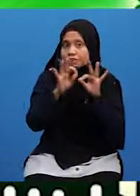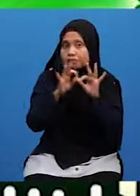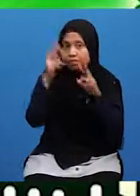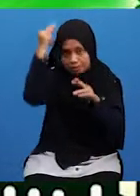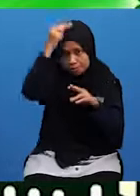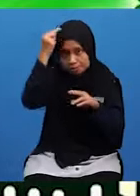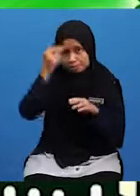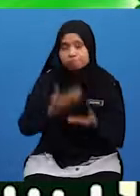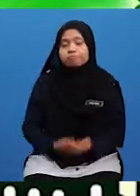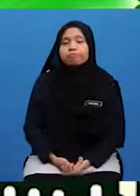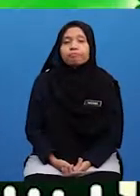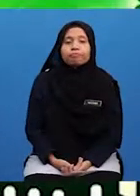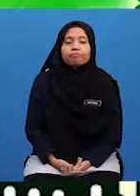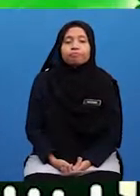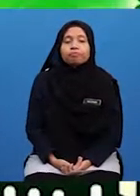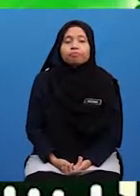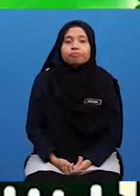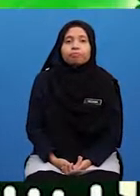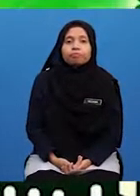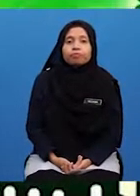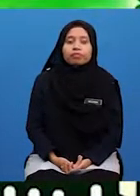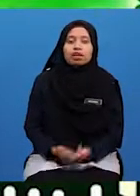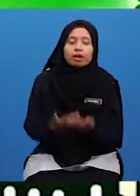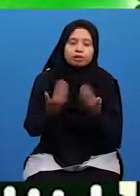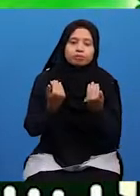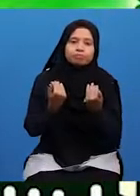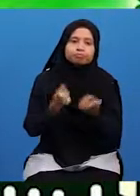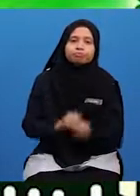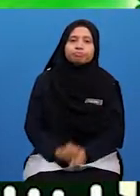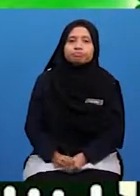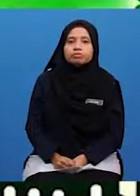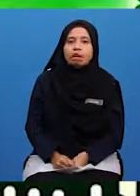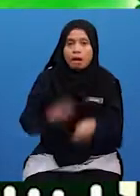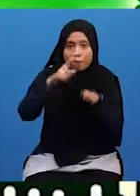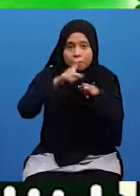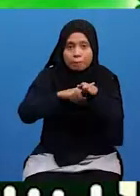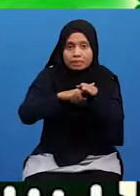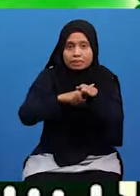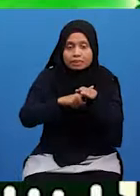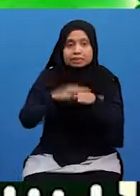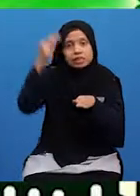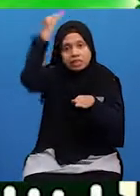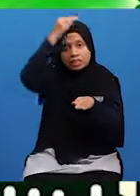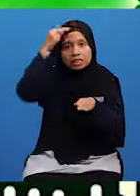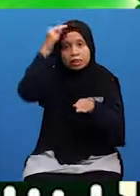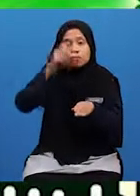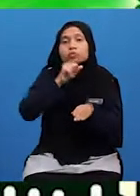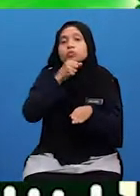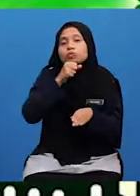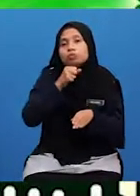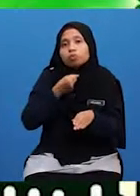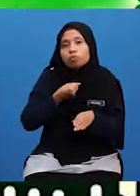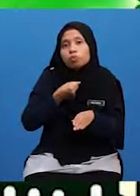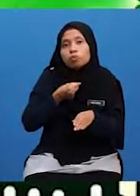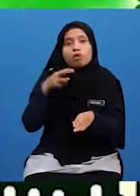Baiklah Jom Susah Nak cerita Semasa Usir Nabi Muhammad Sallallahu Alaihi